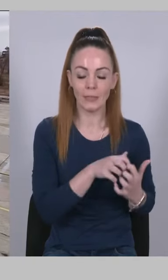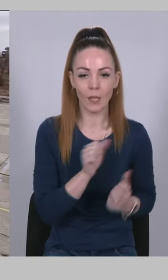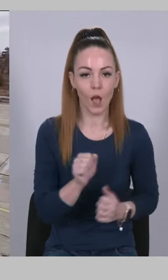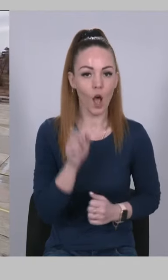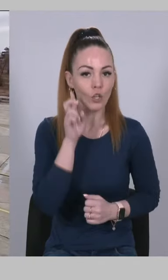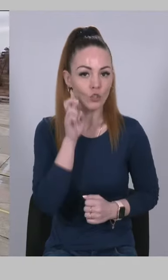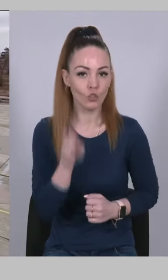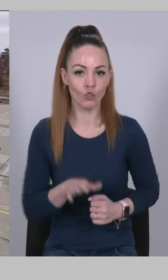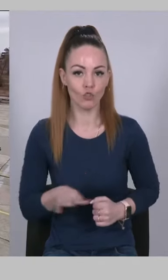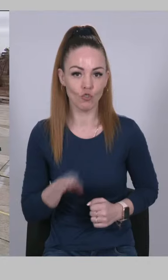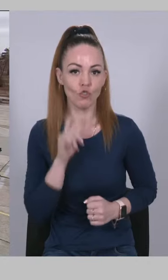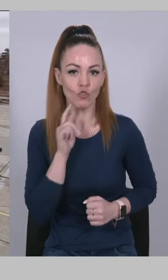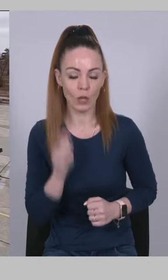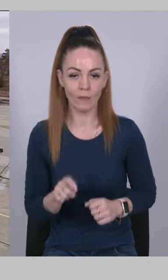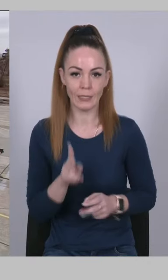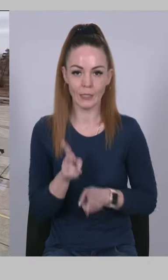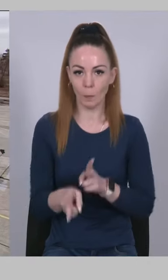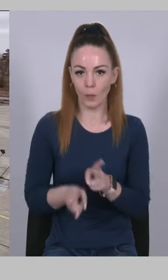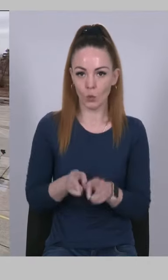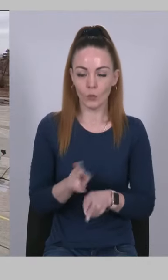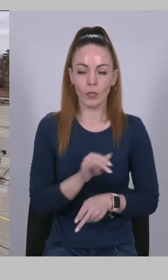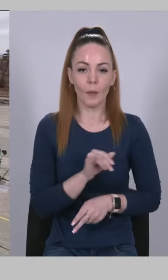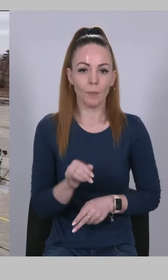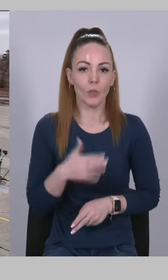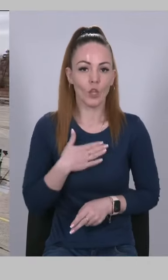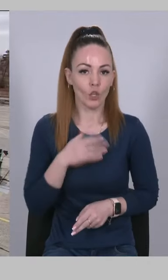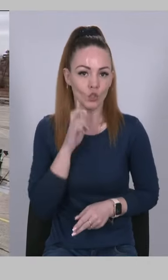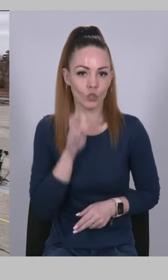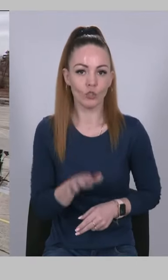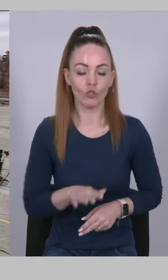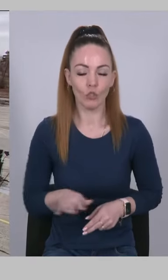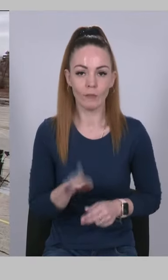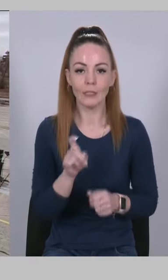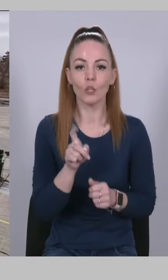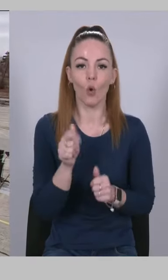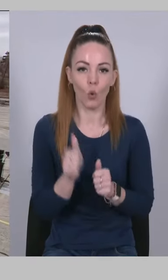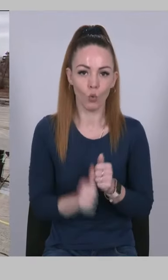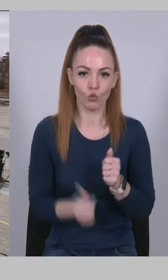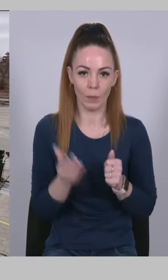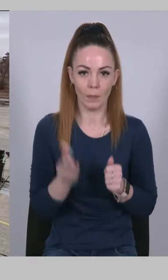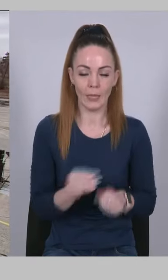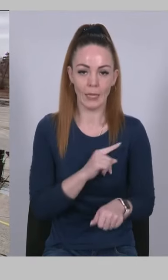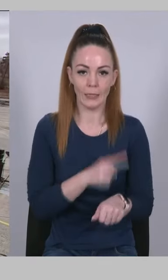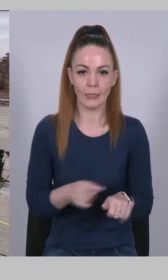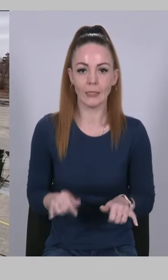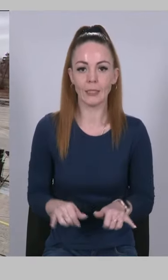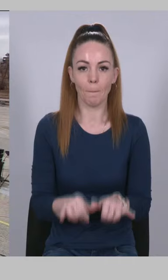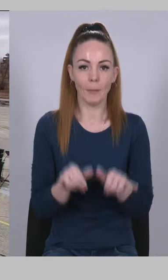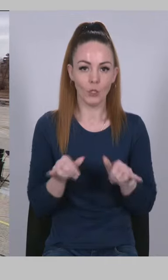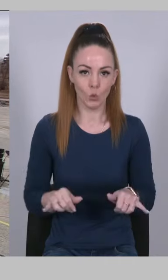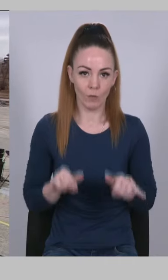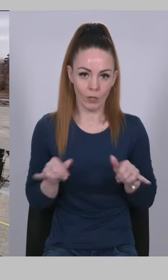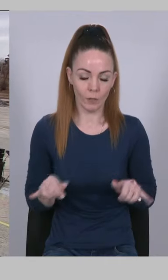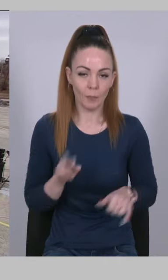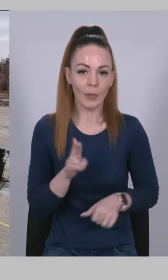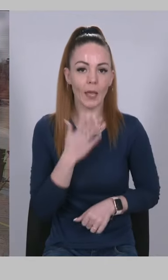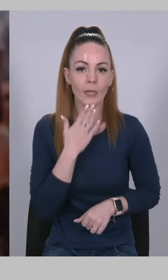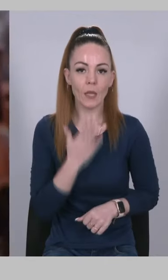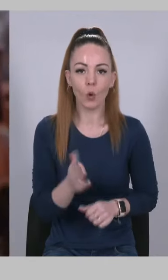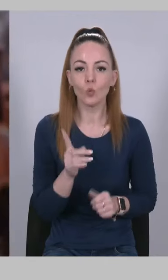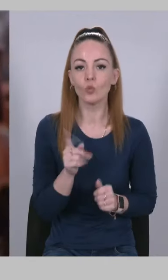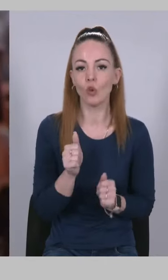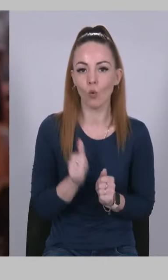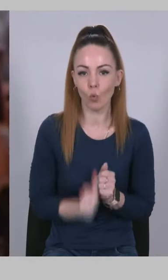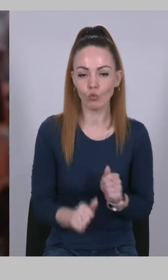змінюватись І нашій державі з кожним днем зміцнюватись Я дякую за